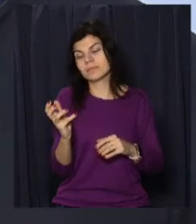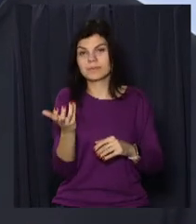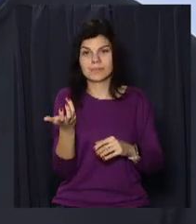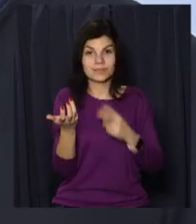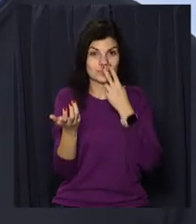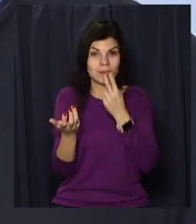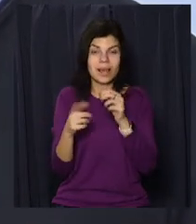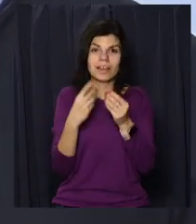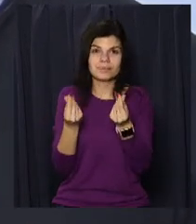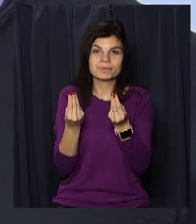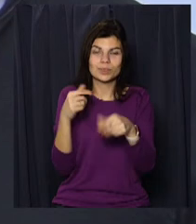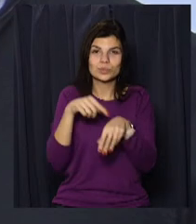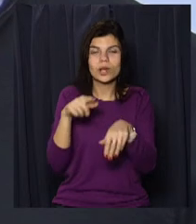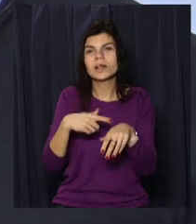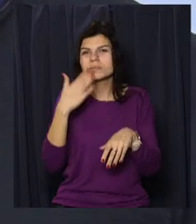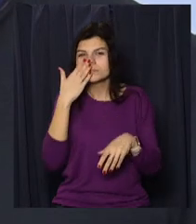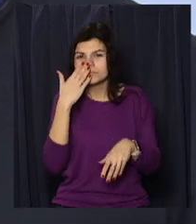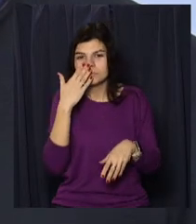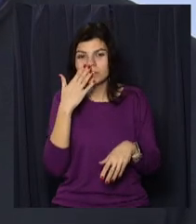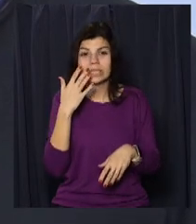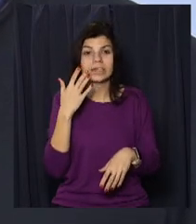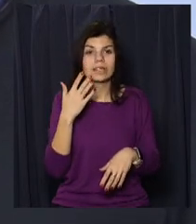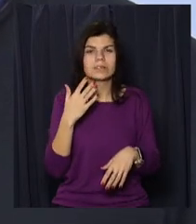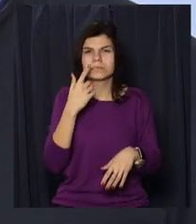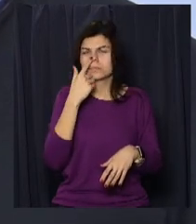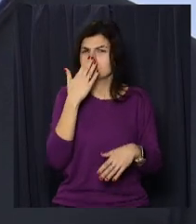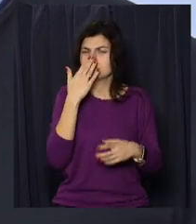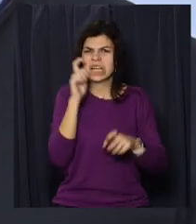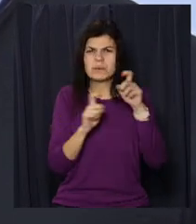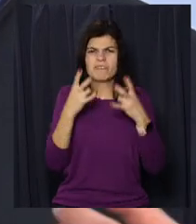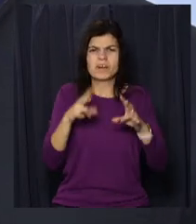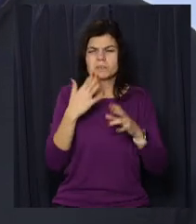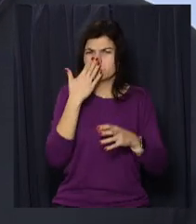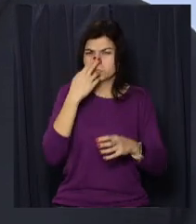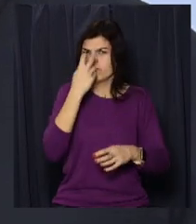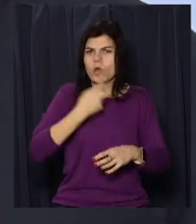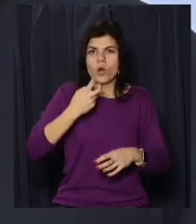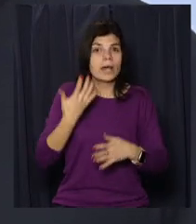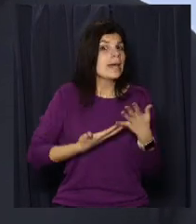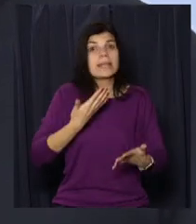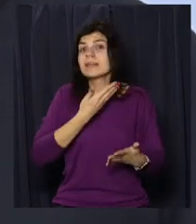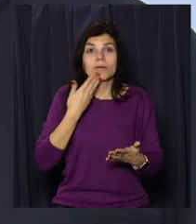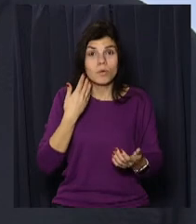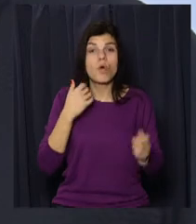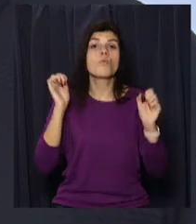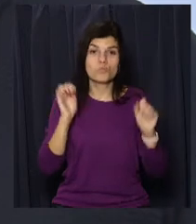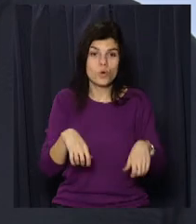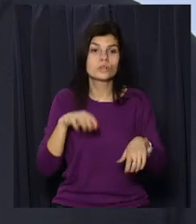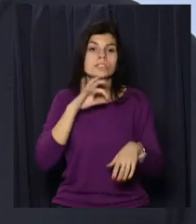дотик, або на запах. Немає різкого хімічного запаху неприємному, тоді можна ці іграшки